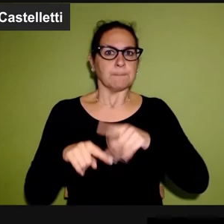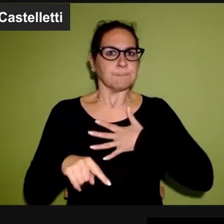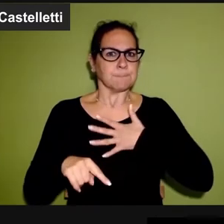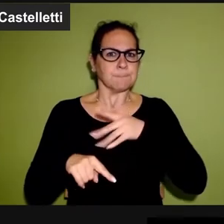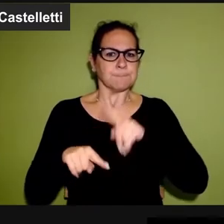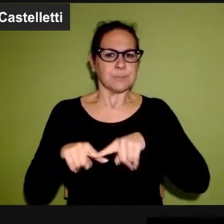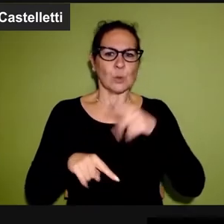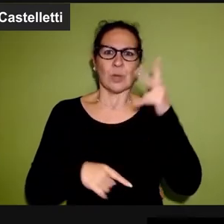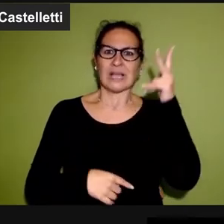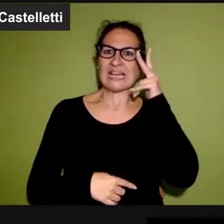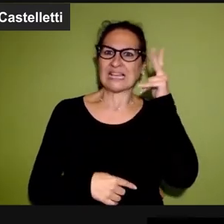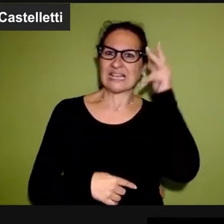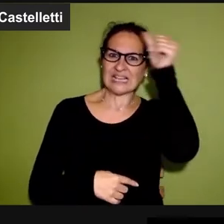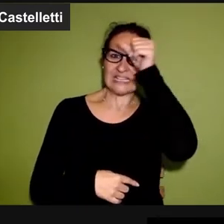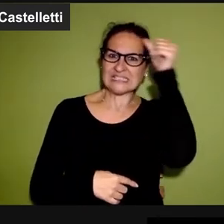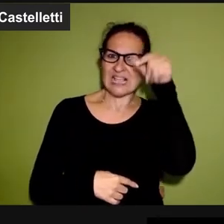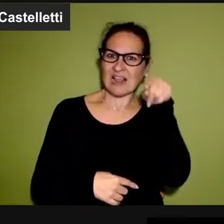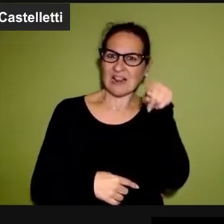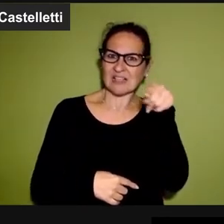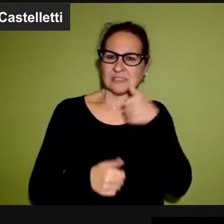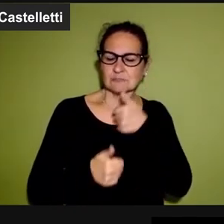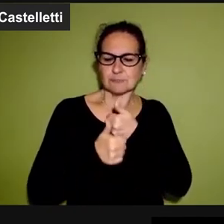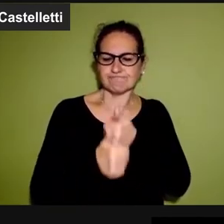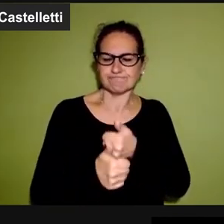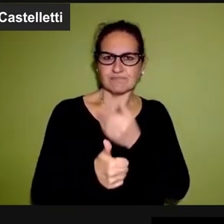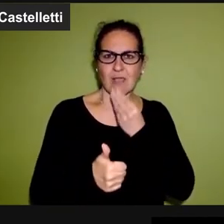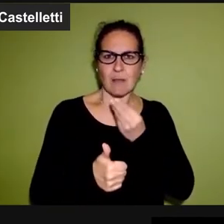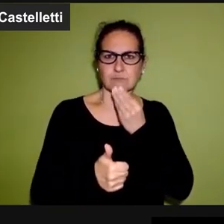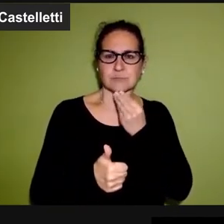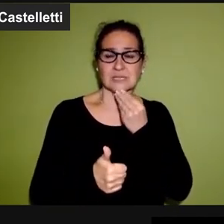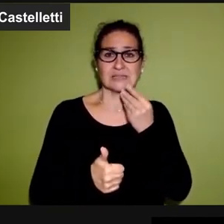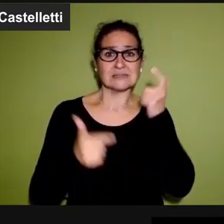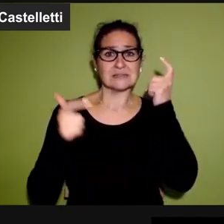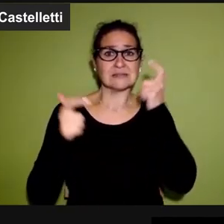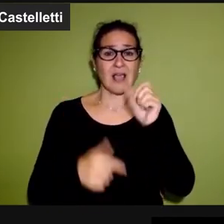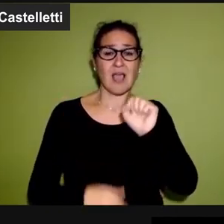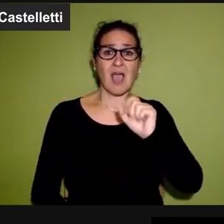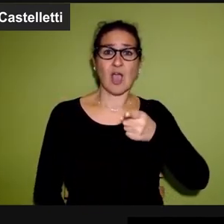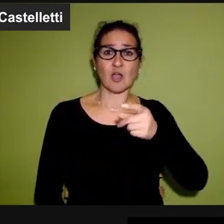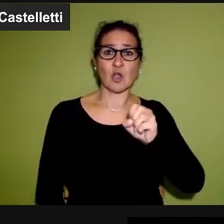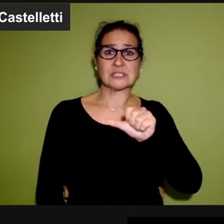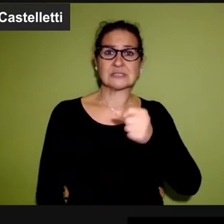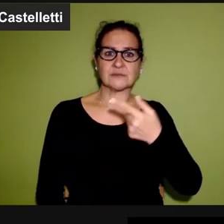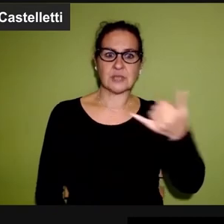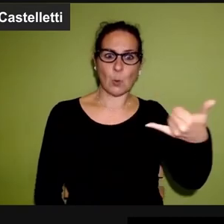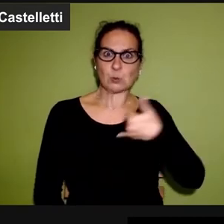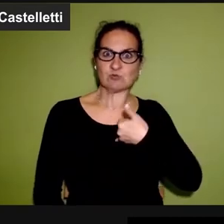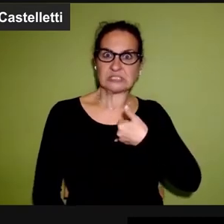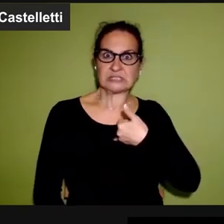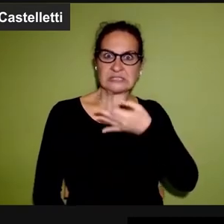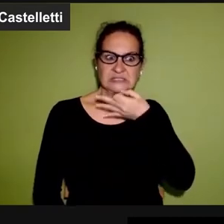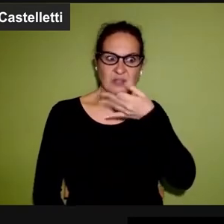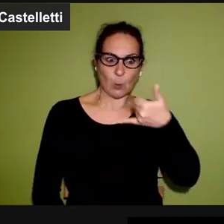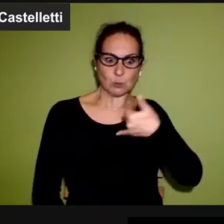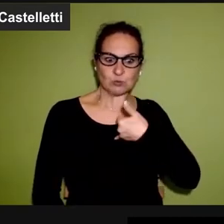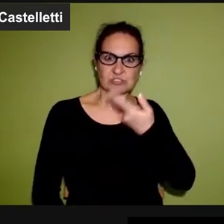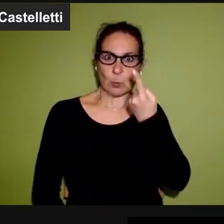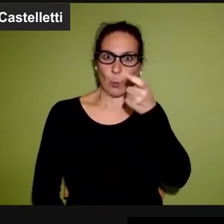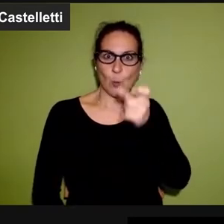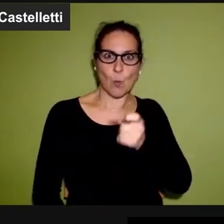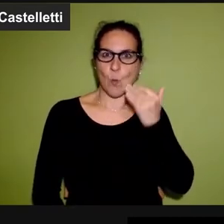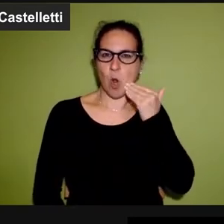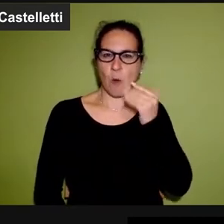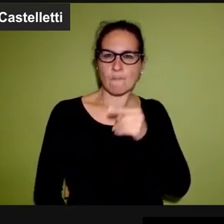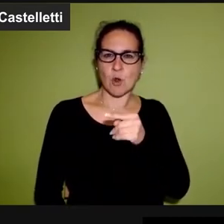cristianesimo ha seguito la tradizione ebraica. Diceva infatti Sant'Agostino, quando ci si uccide, si